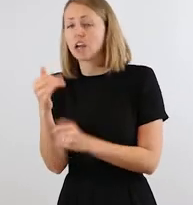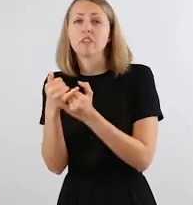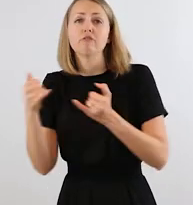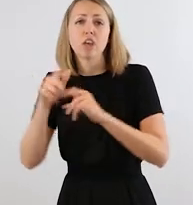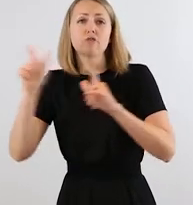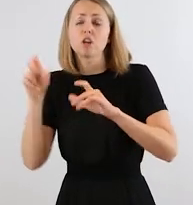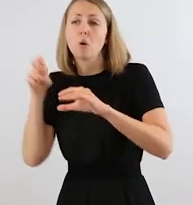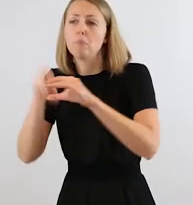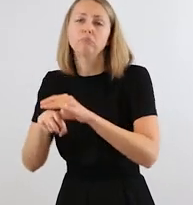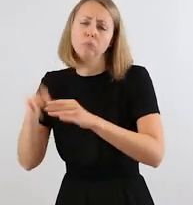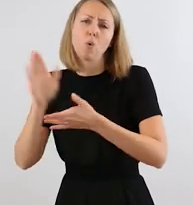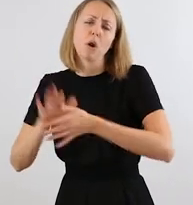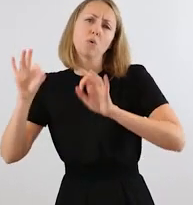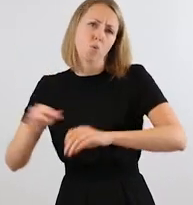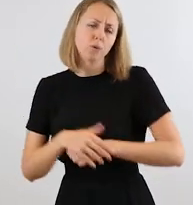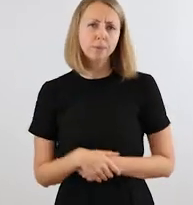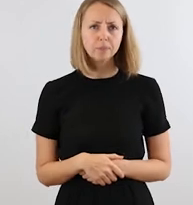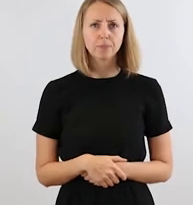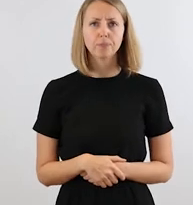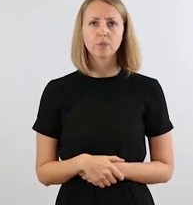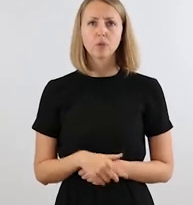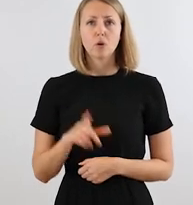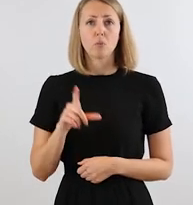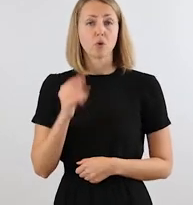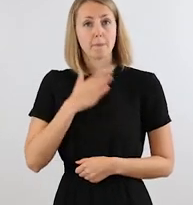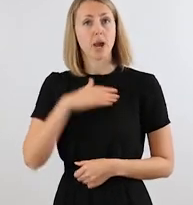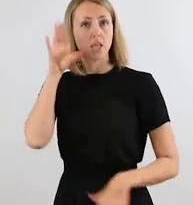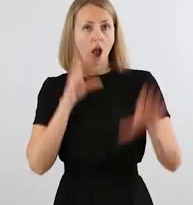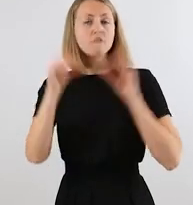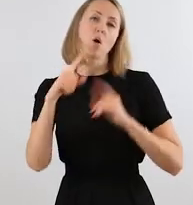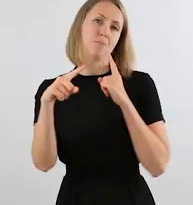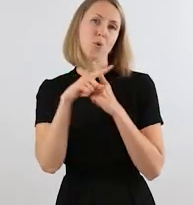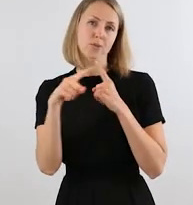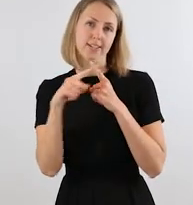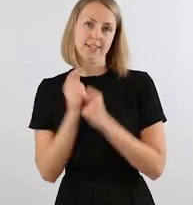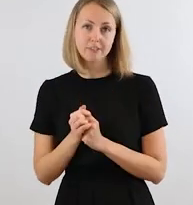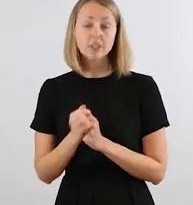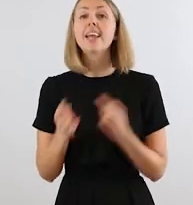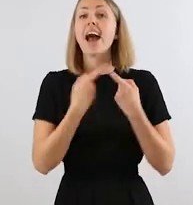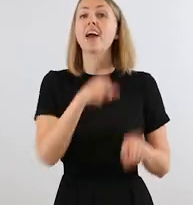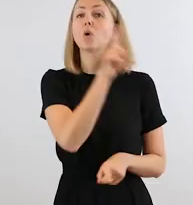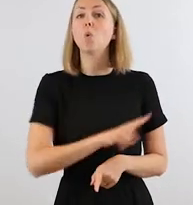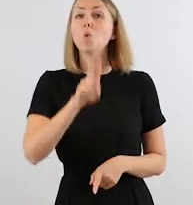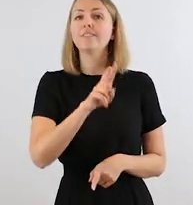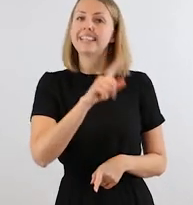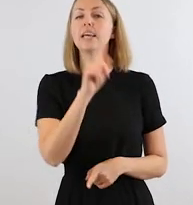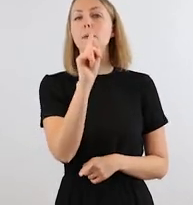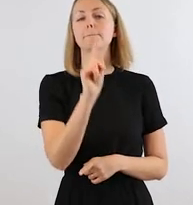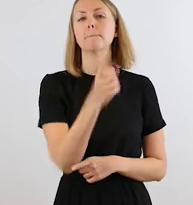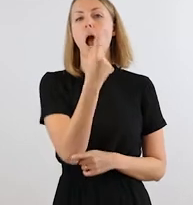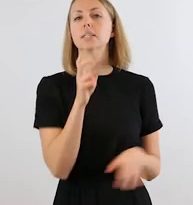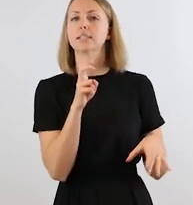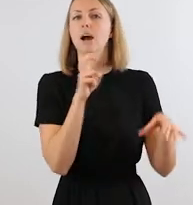wie man an der Veranstaltung trotzdem teilnehmen kann. Also da habe ich sehr gute Erfahrungen gemacht. An der anderen Universität, wo ich dann zum